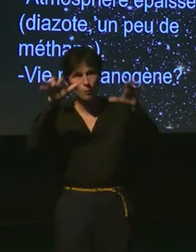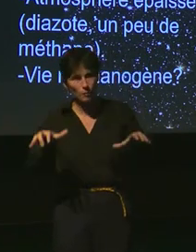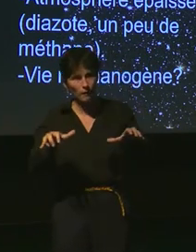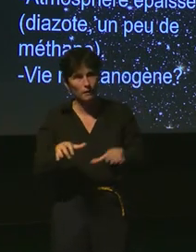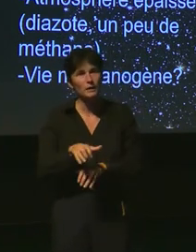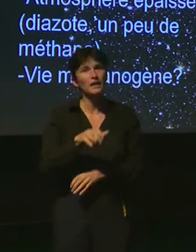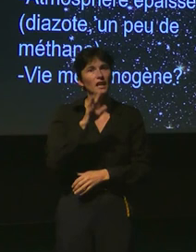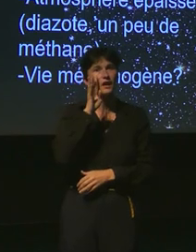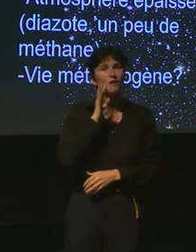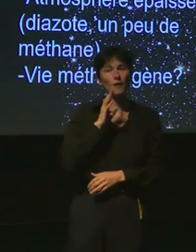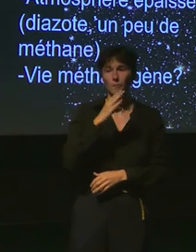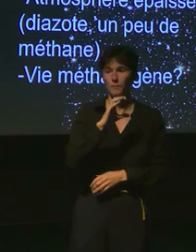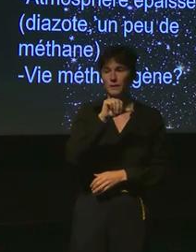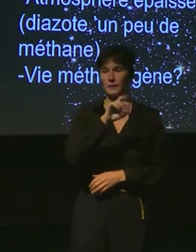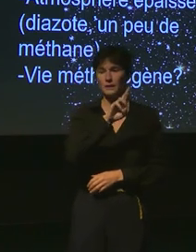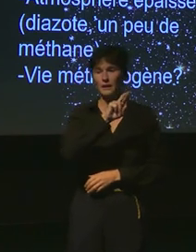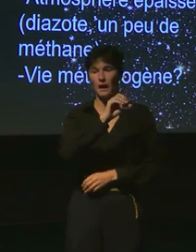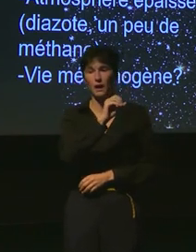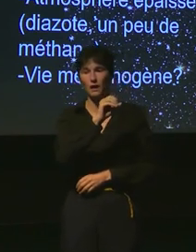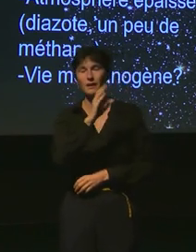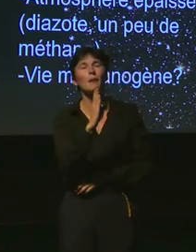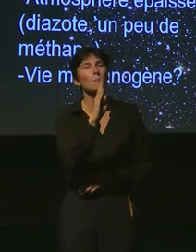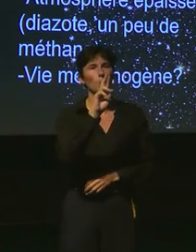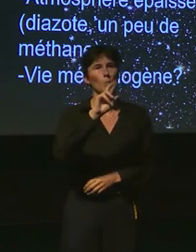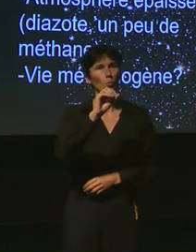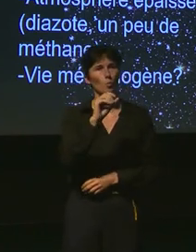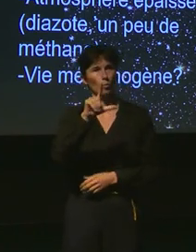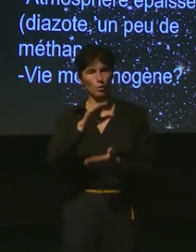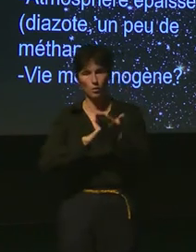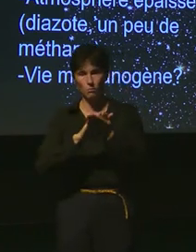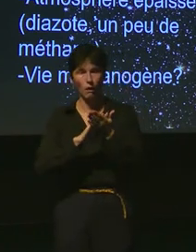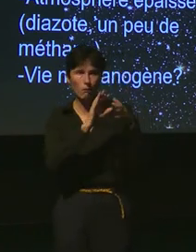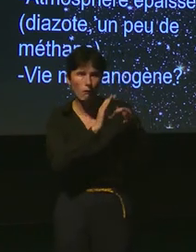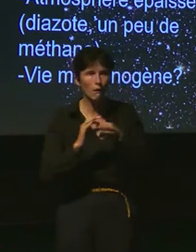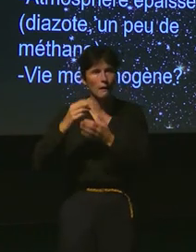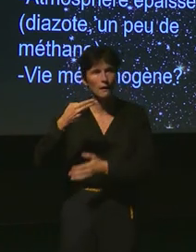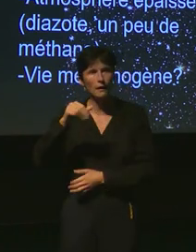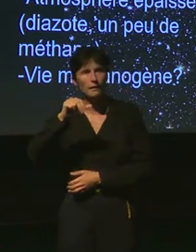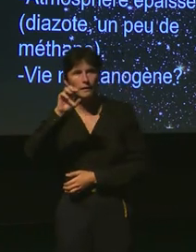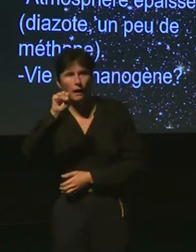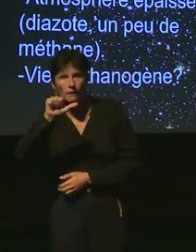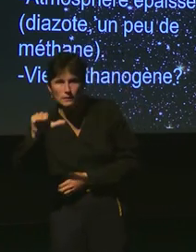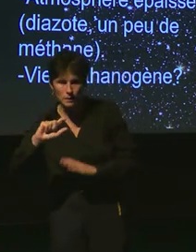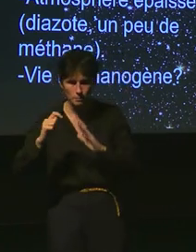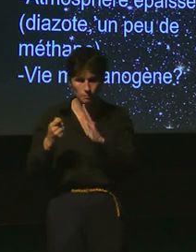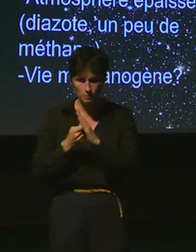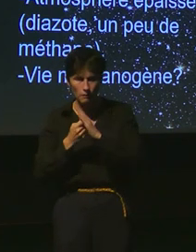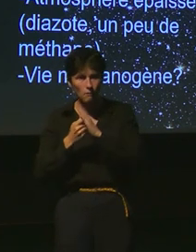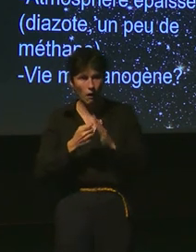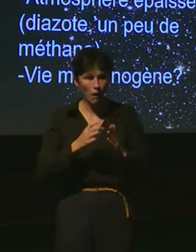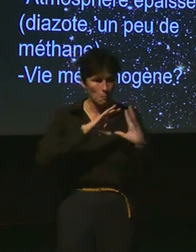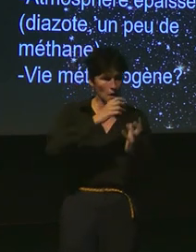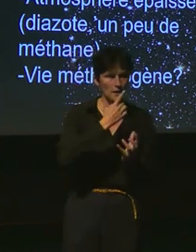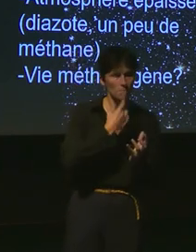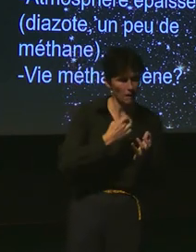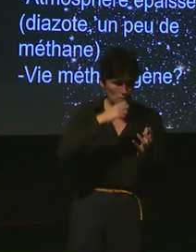Cabrol encore un personnage tout à fait intéressant très lié à la NASA à la découverte de la Thérissase sur Mars pour afficher